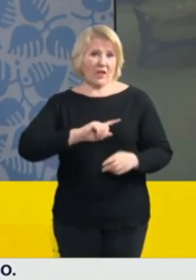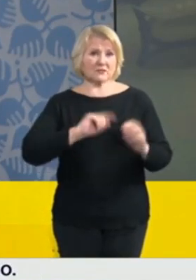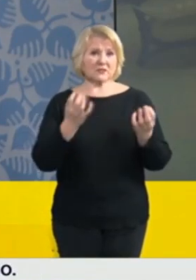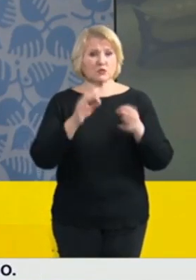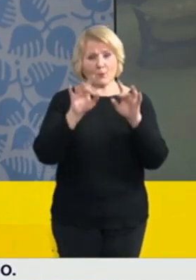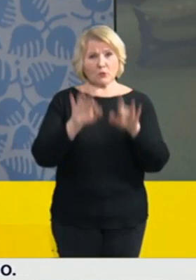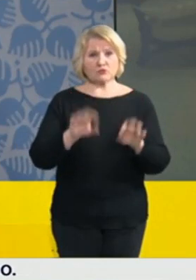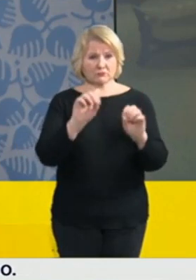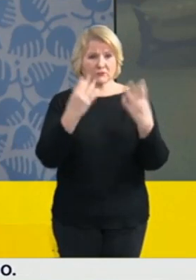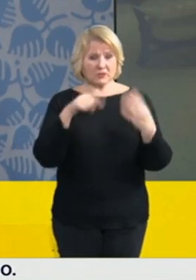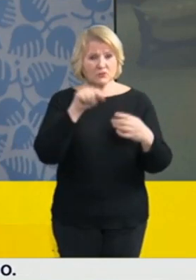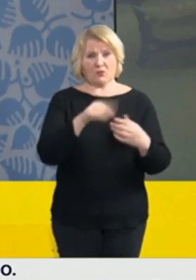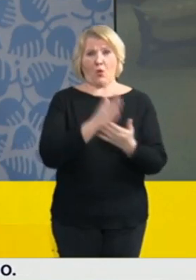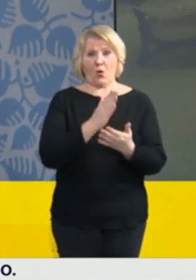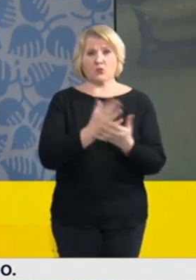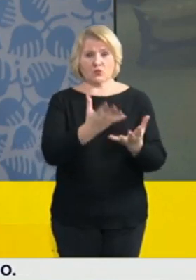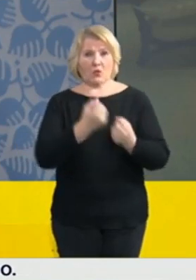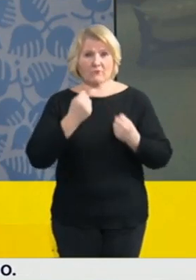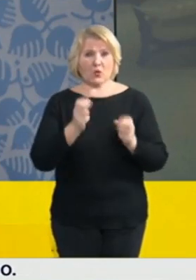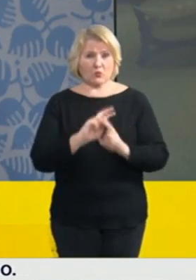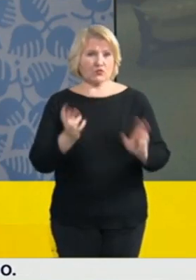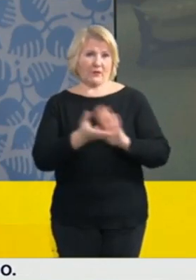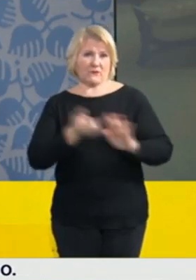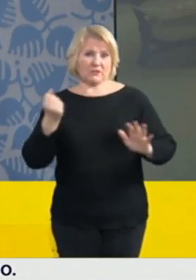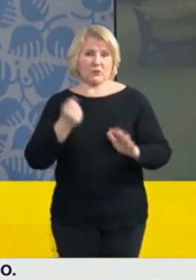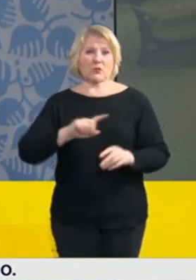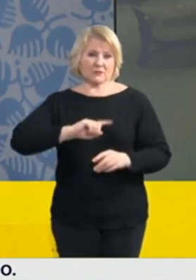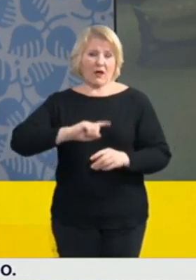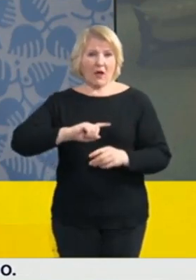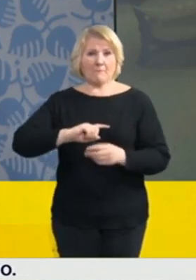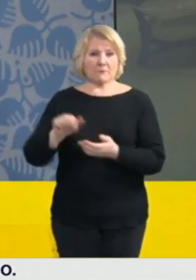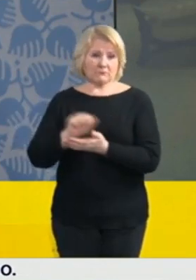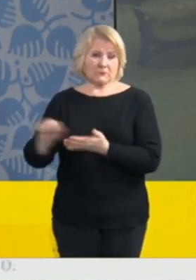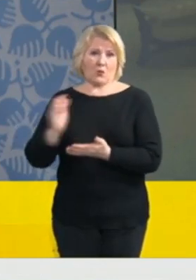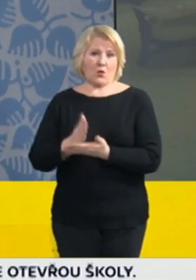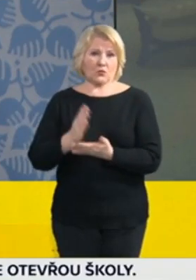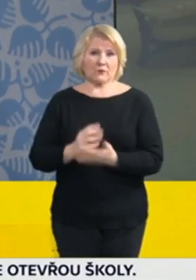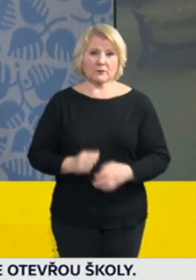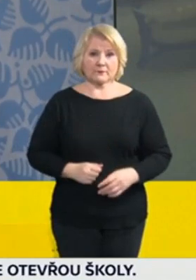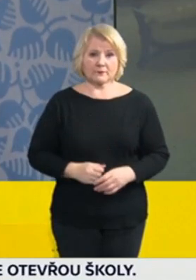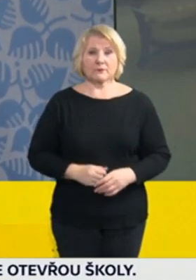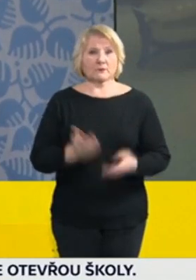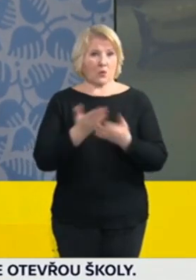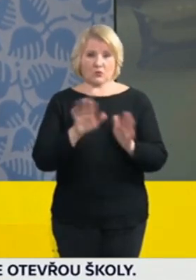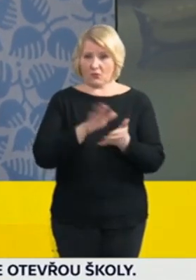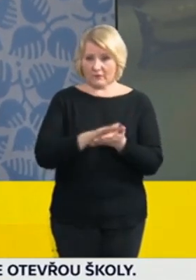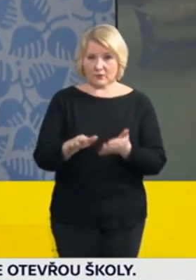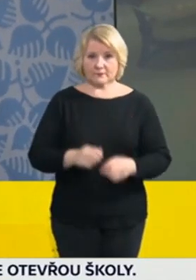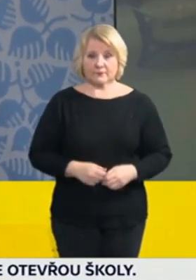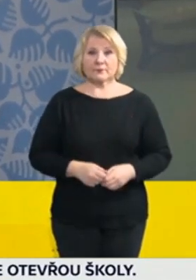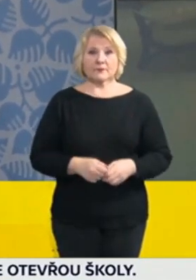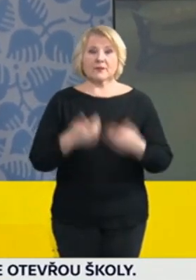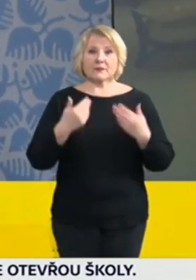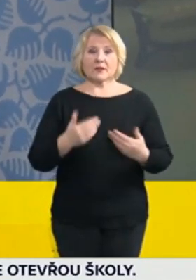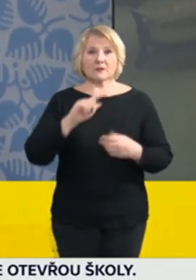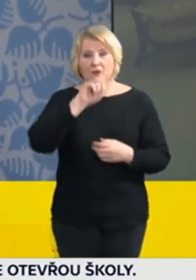elektronicky a může mu být k dispozici a může si jej stáhnout i opakovaně. Tolik za mě. Děkuji. Dotazy Televize